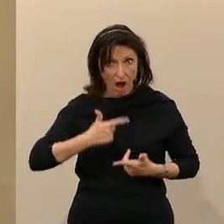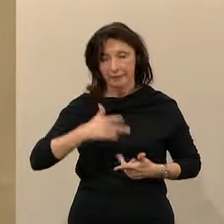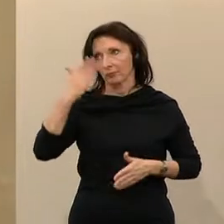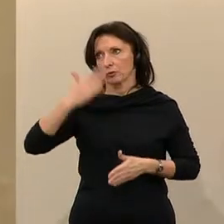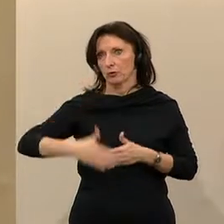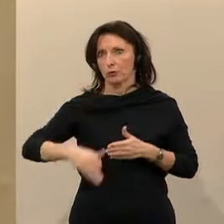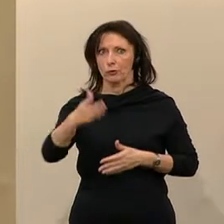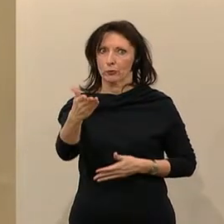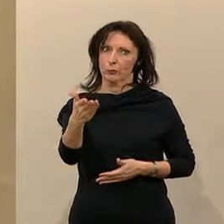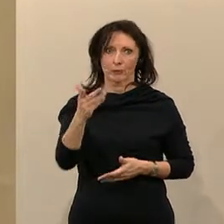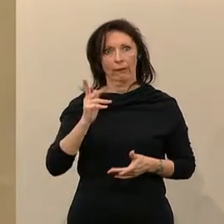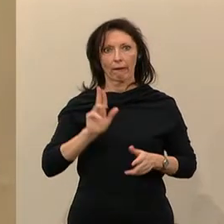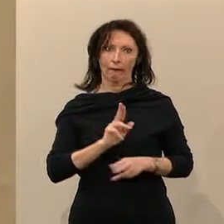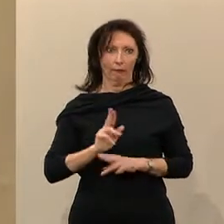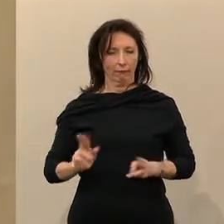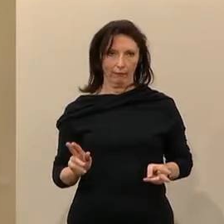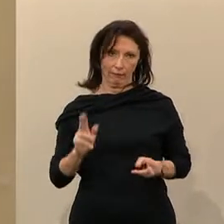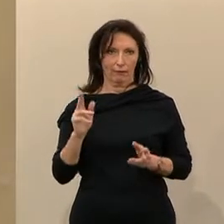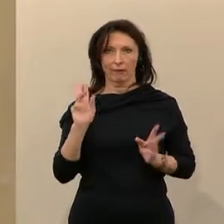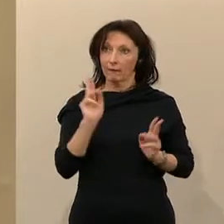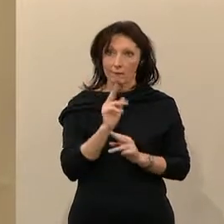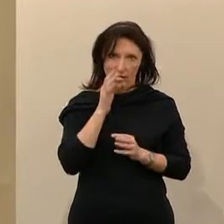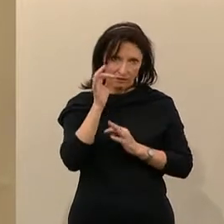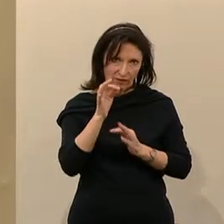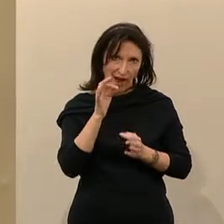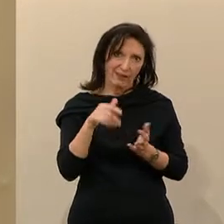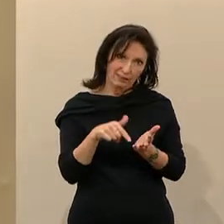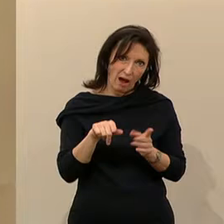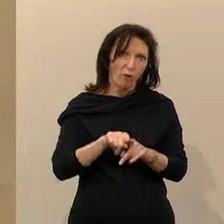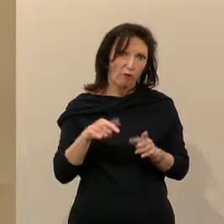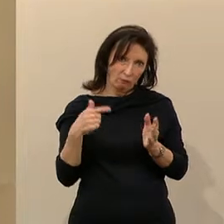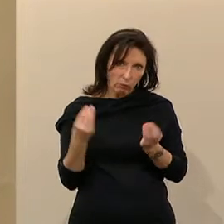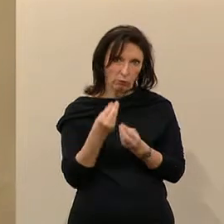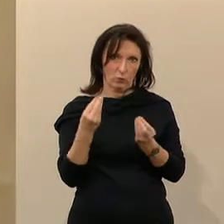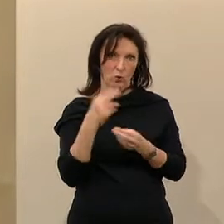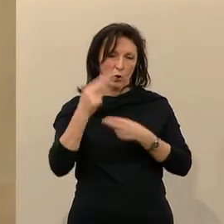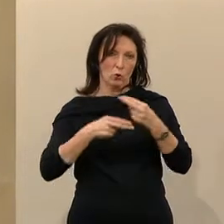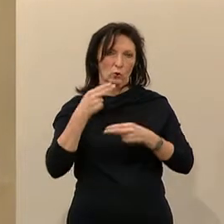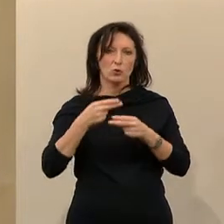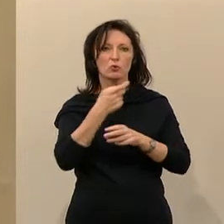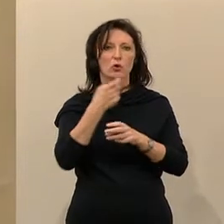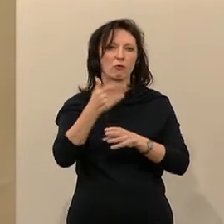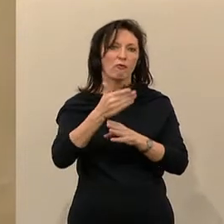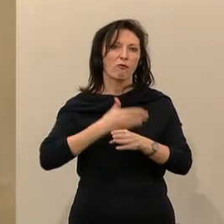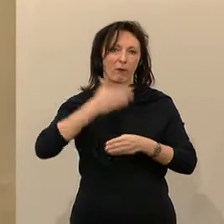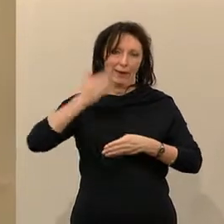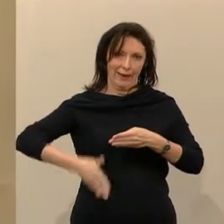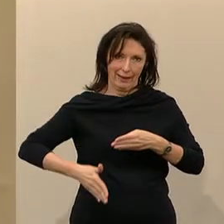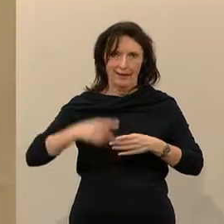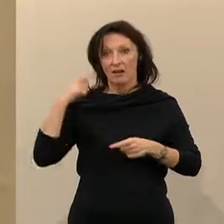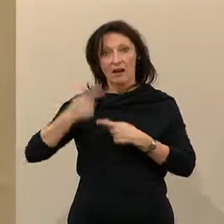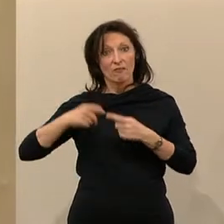einer Befragung unterzogen werden, aufgrund des frühen Endes des Untersuchungsausschusses. Auch Verfahrensrichter und der frühere